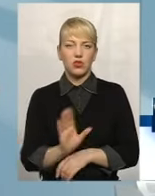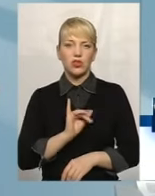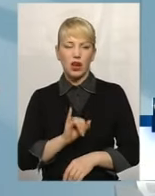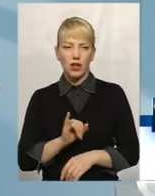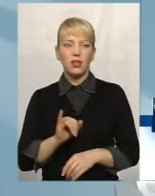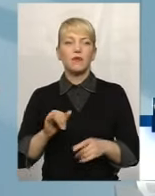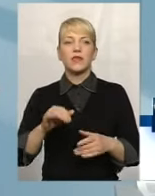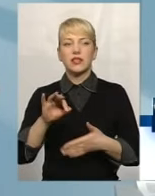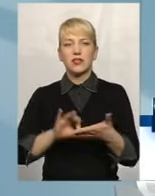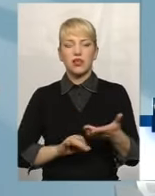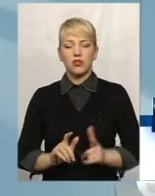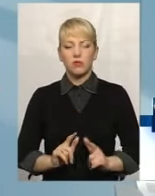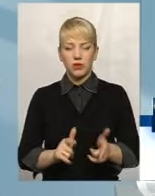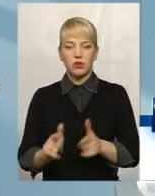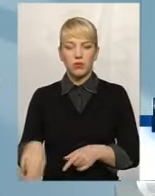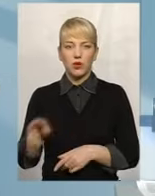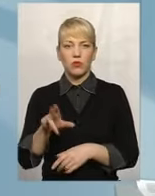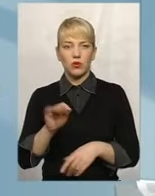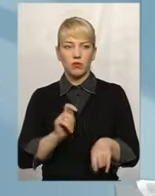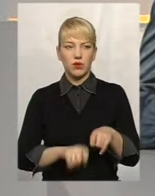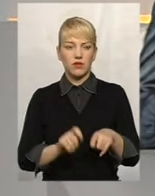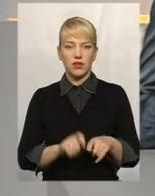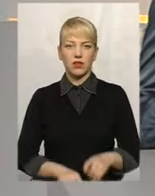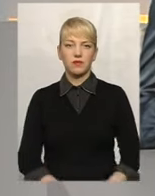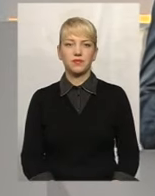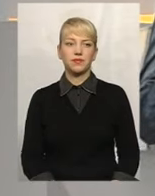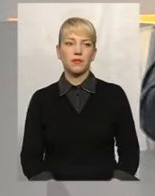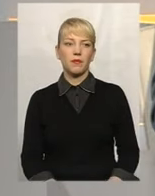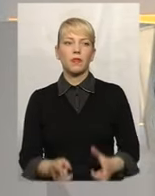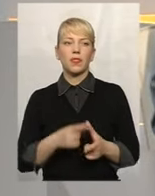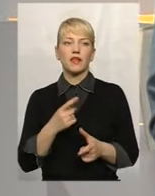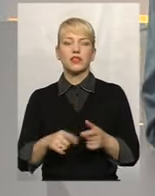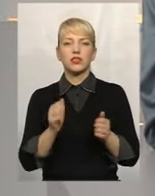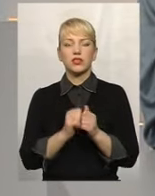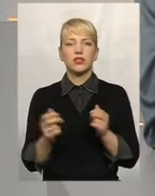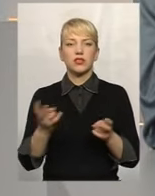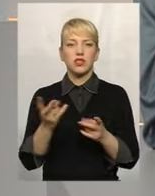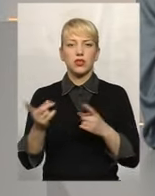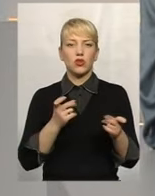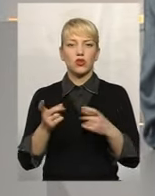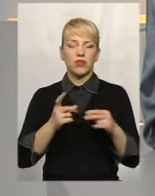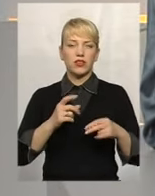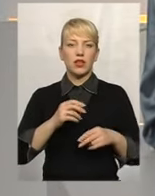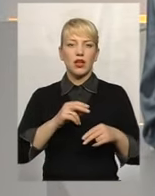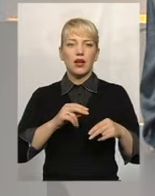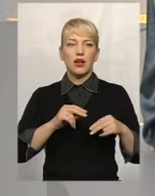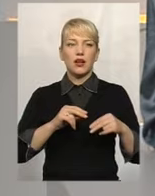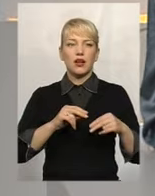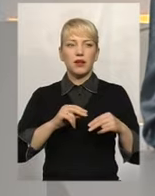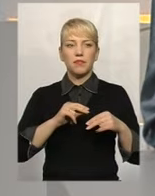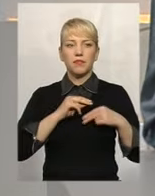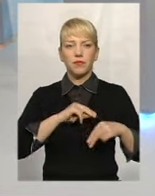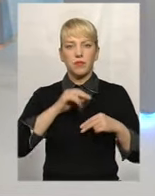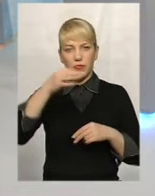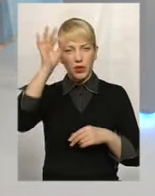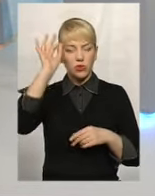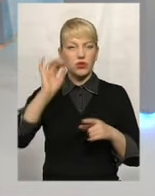можемо зразу приступати до перевірки. Чи часто доводиться залучати правоохоронців? Тому що, ну, я